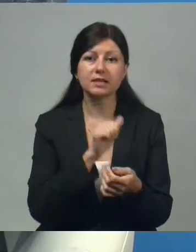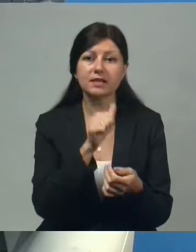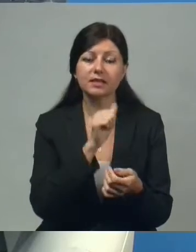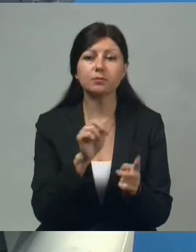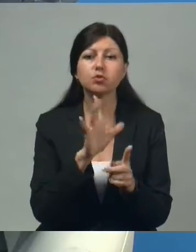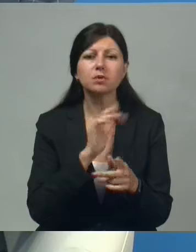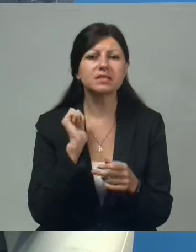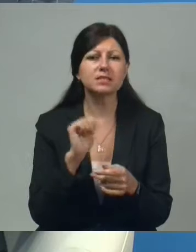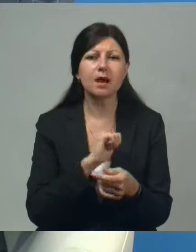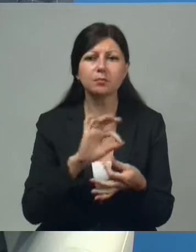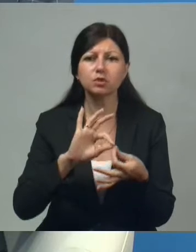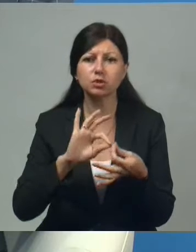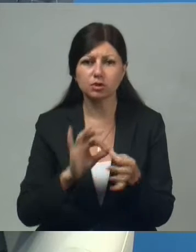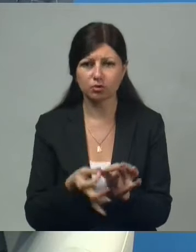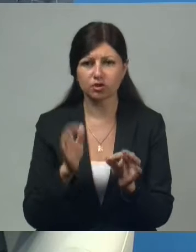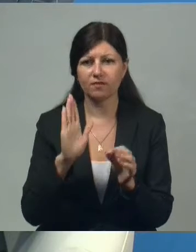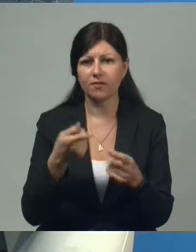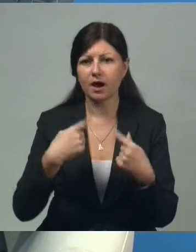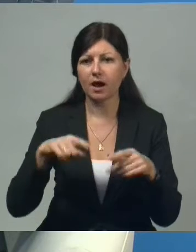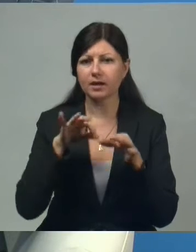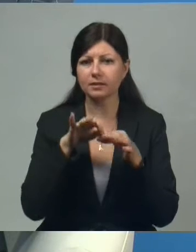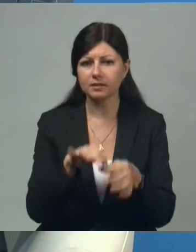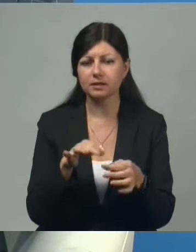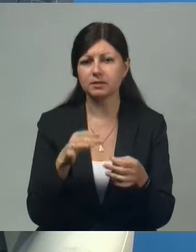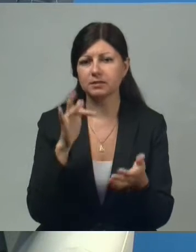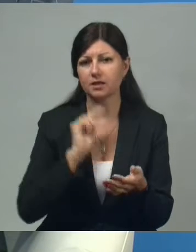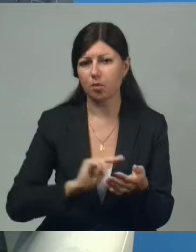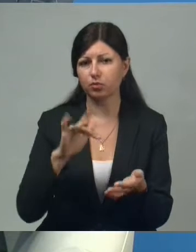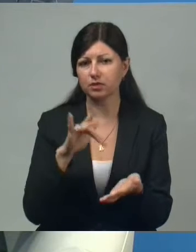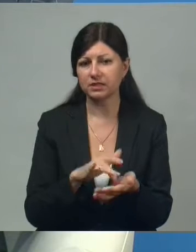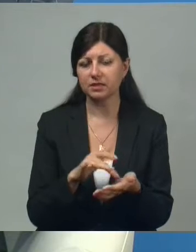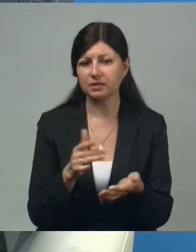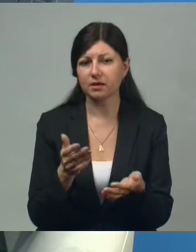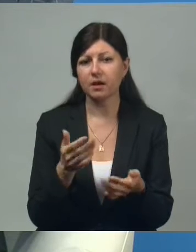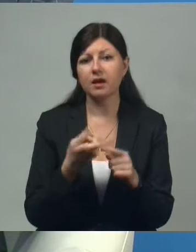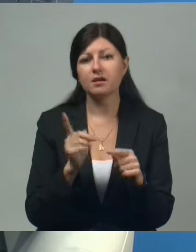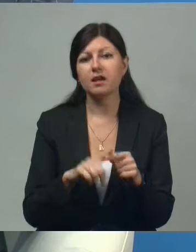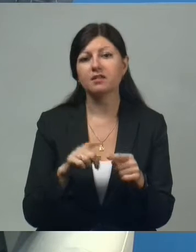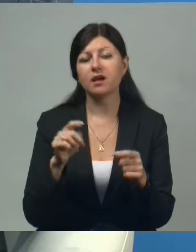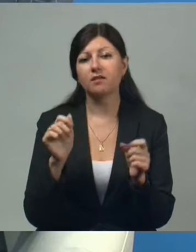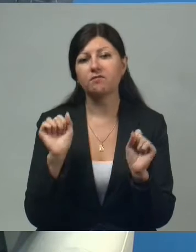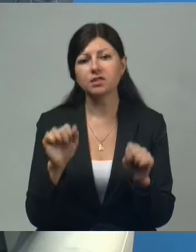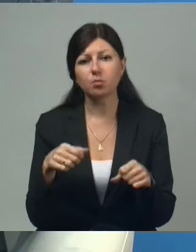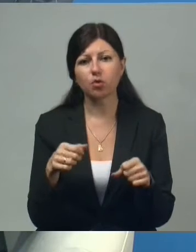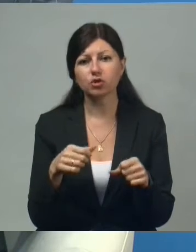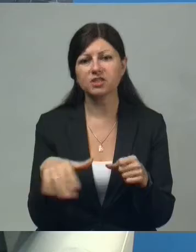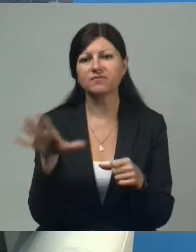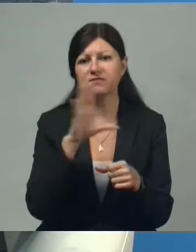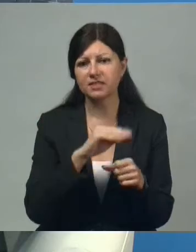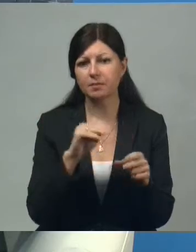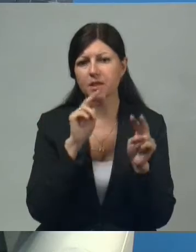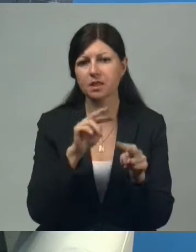самым сложным в организации работы Центра? Я думаю, это возможность всем